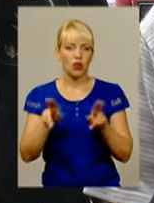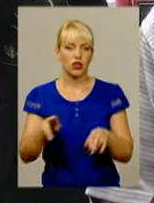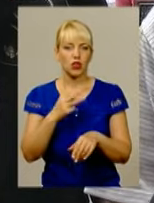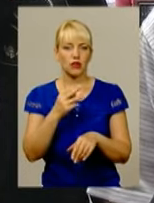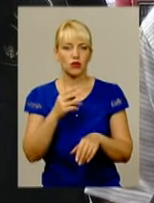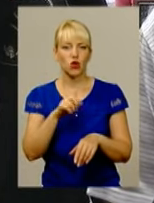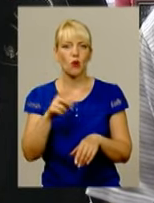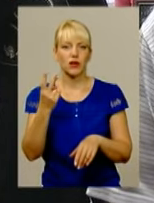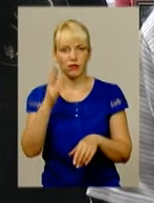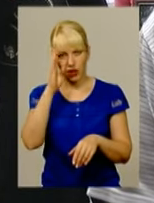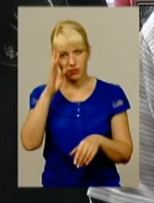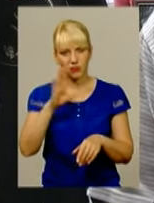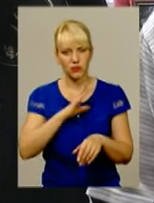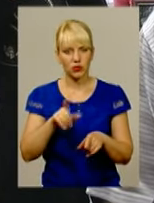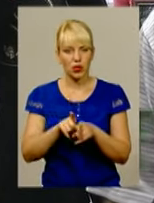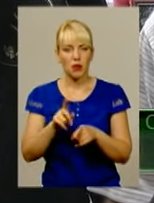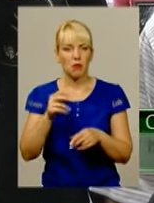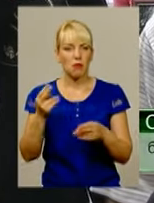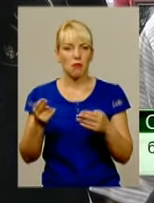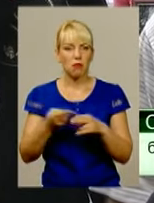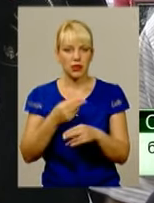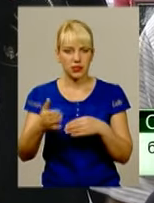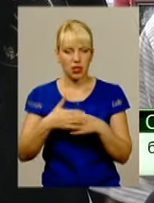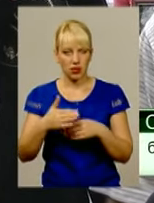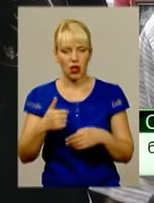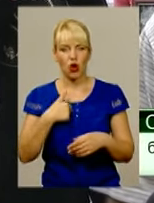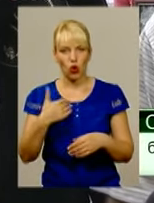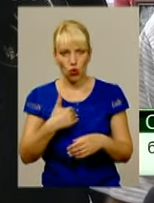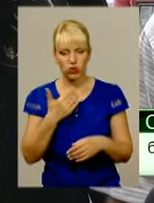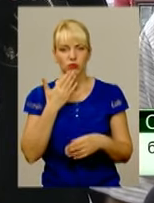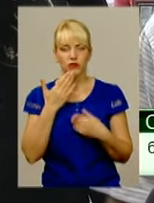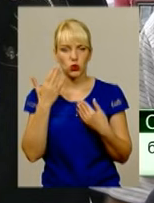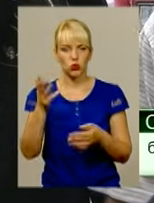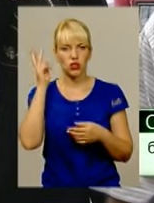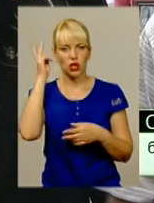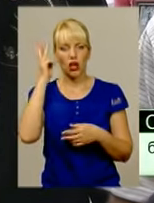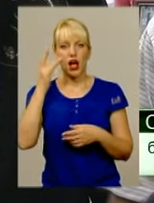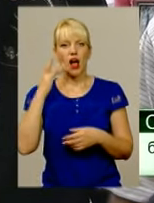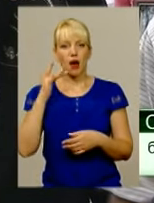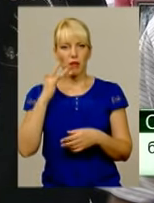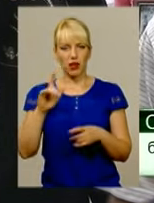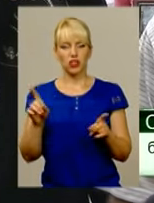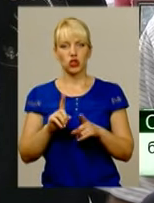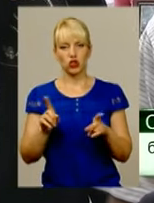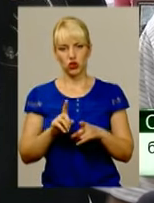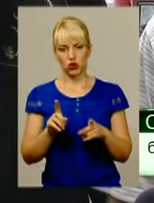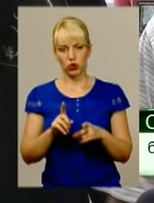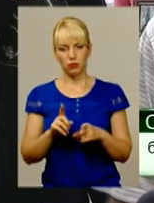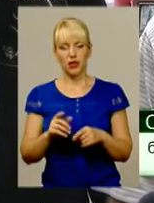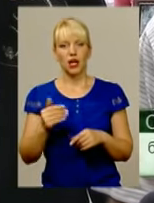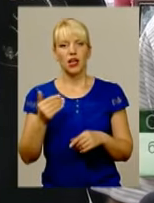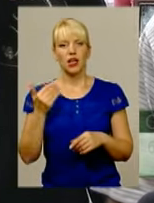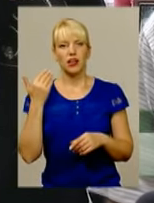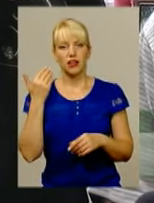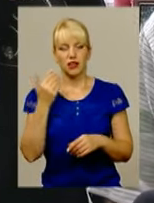хочемо звернутися в консульство Америки, в Києві, щоб його лишили відано